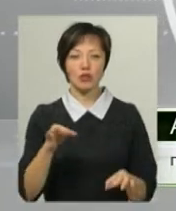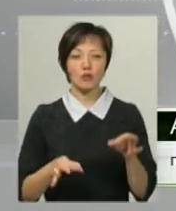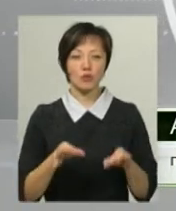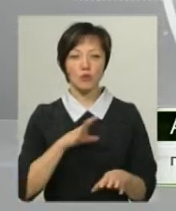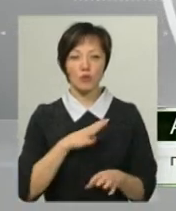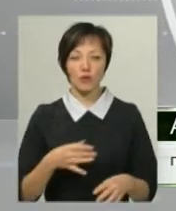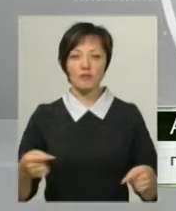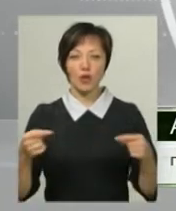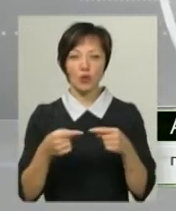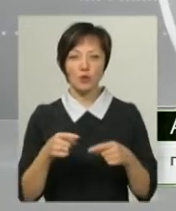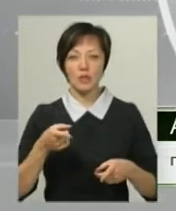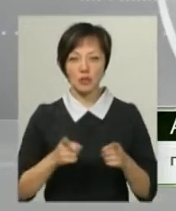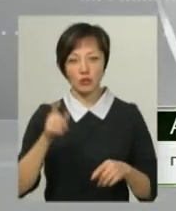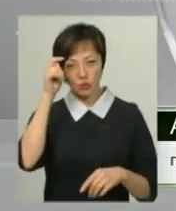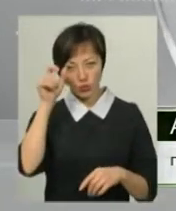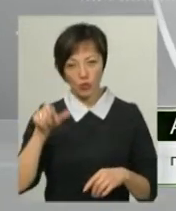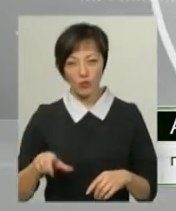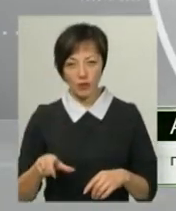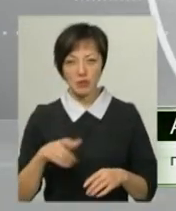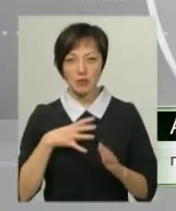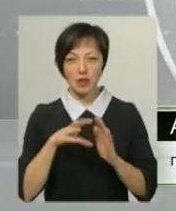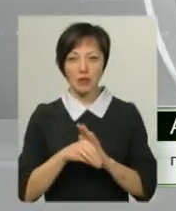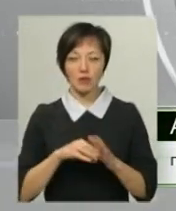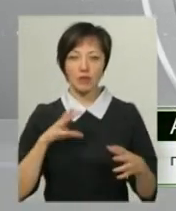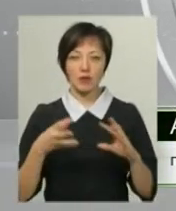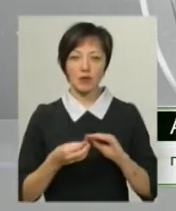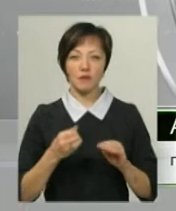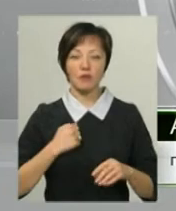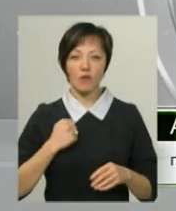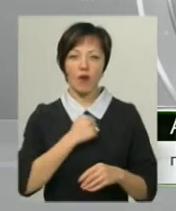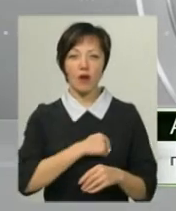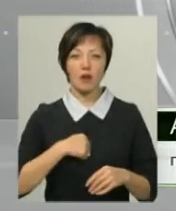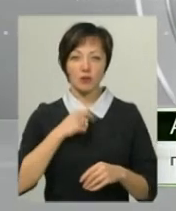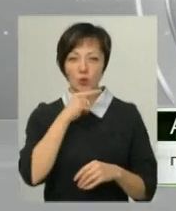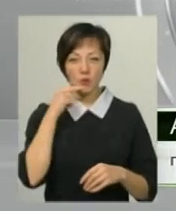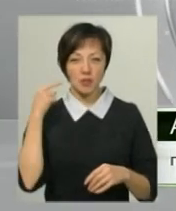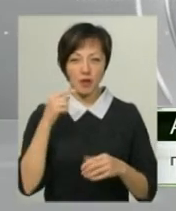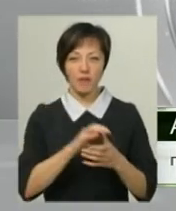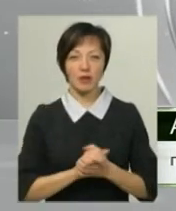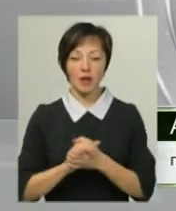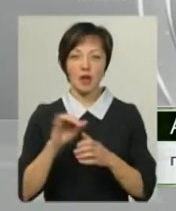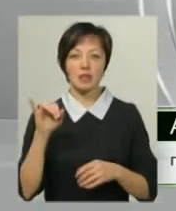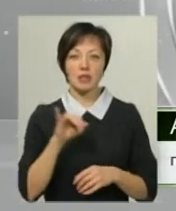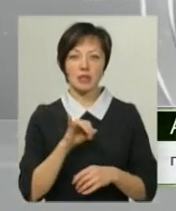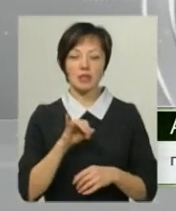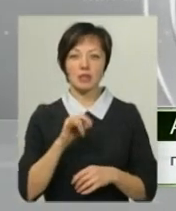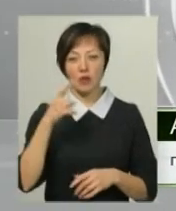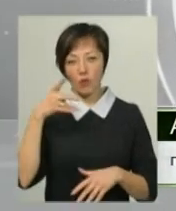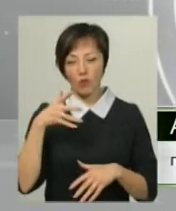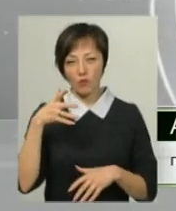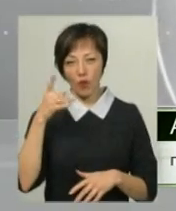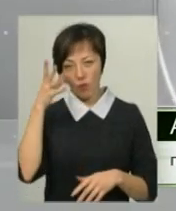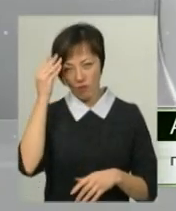було встановлено, що дійсно чоловік Позивачки загинув наслідок військової агресії Російської Федерації і з врахуванням усіх